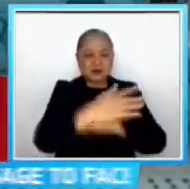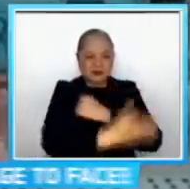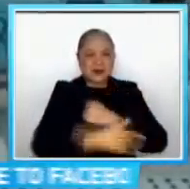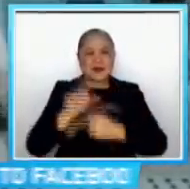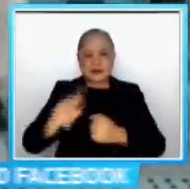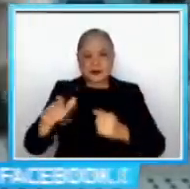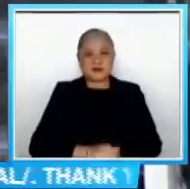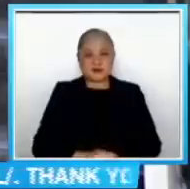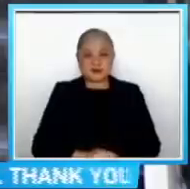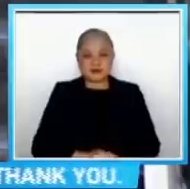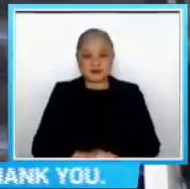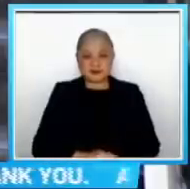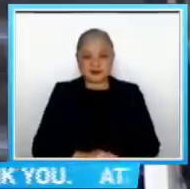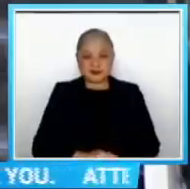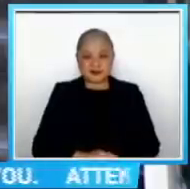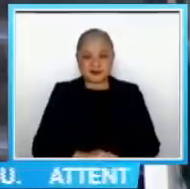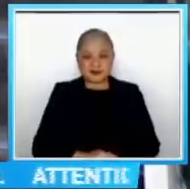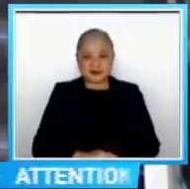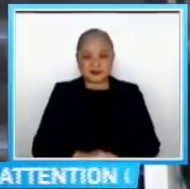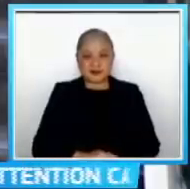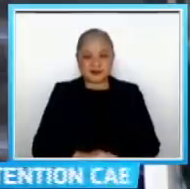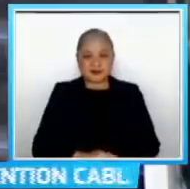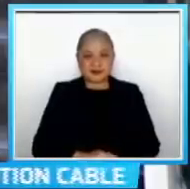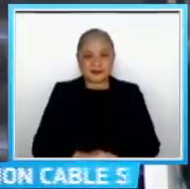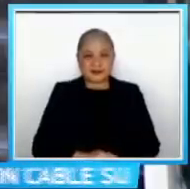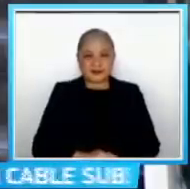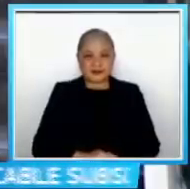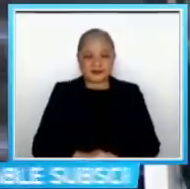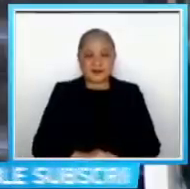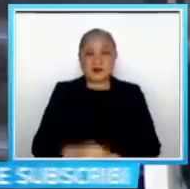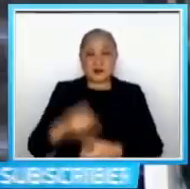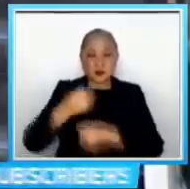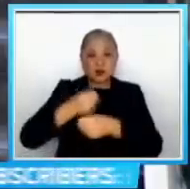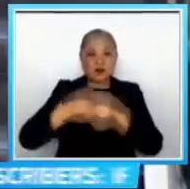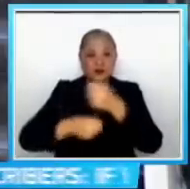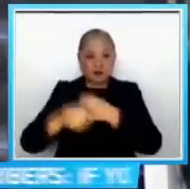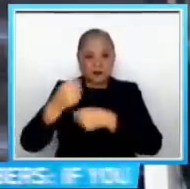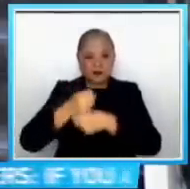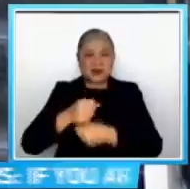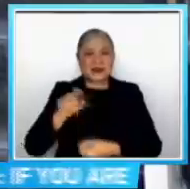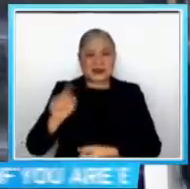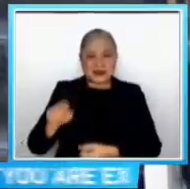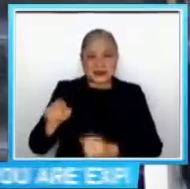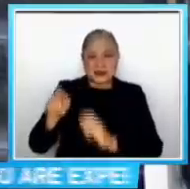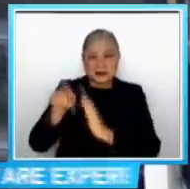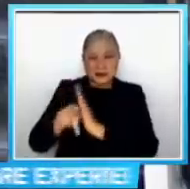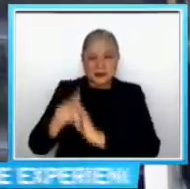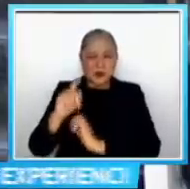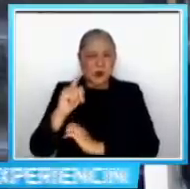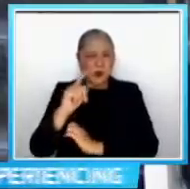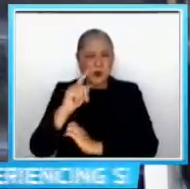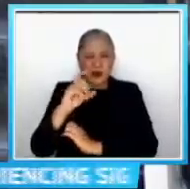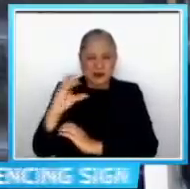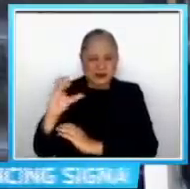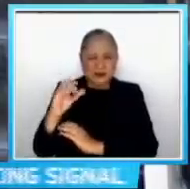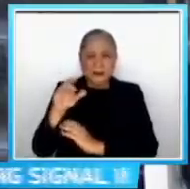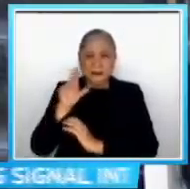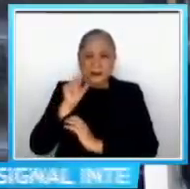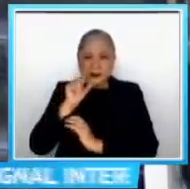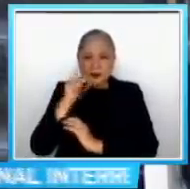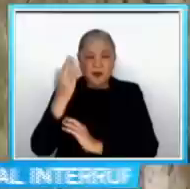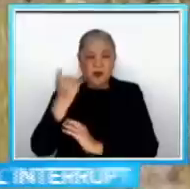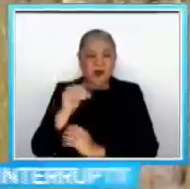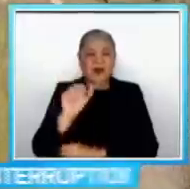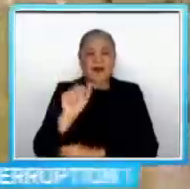ang pupunta Sa Malang, Cotabato, kinakailangang ikal o patayin ang 1,300 bibi dahil sa avian o bird flu